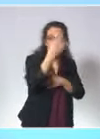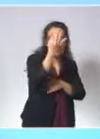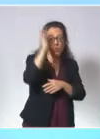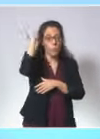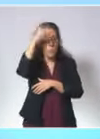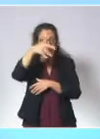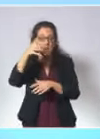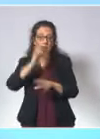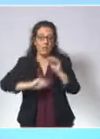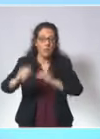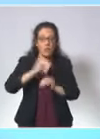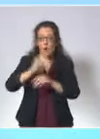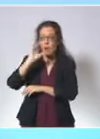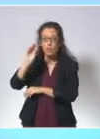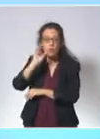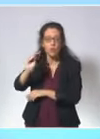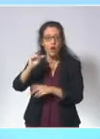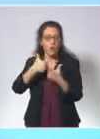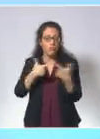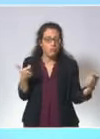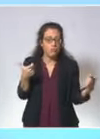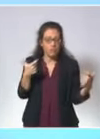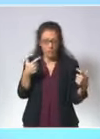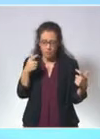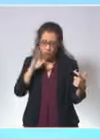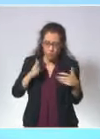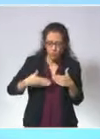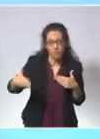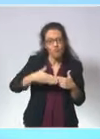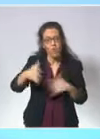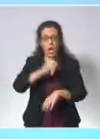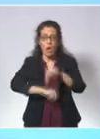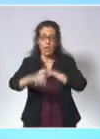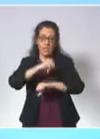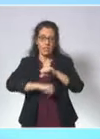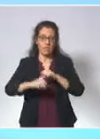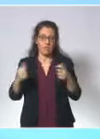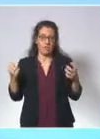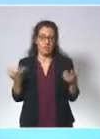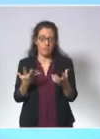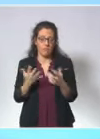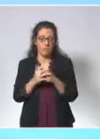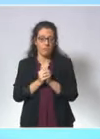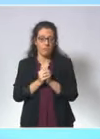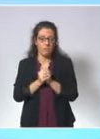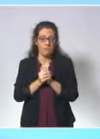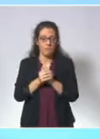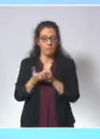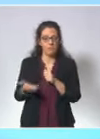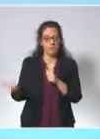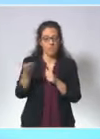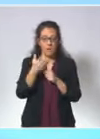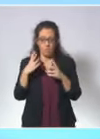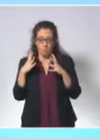-pompiers, bénévoles, étudiants, d'organiser ces prochains jours les conditions de cette mobilisation